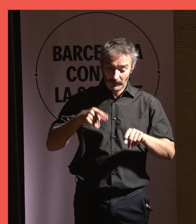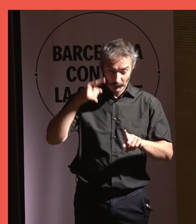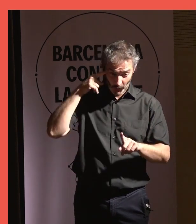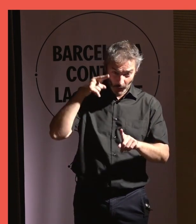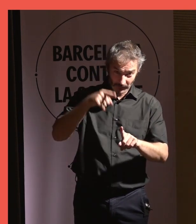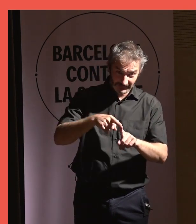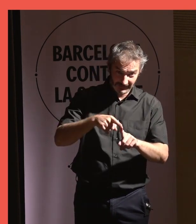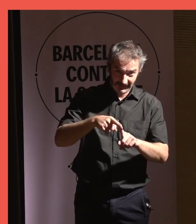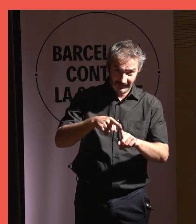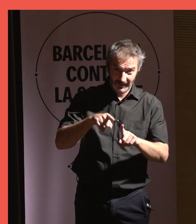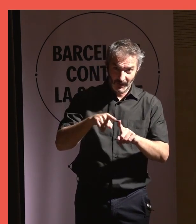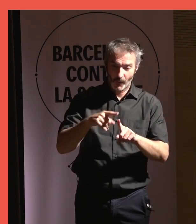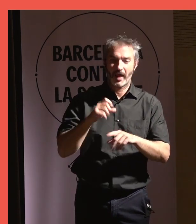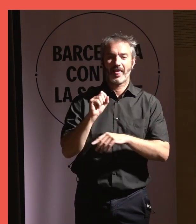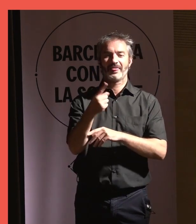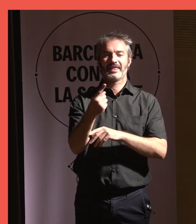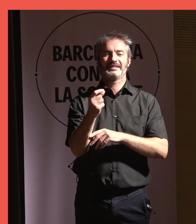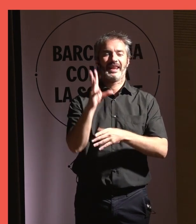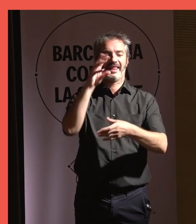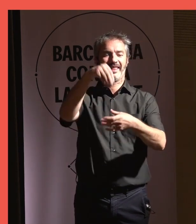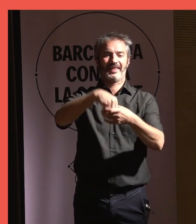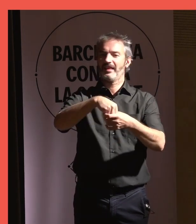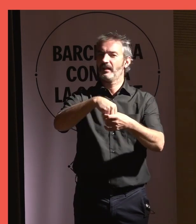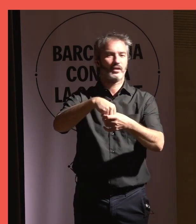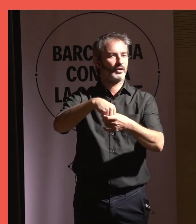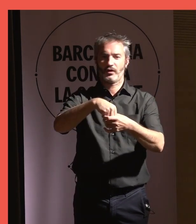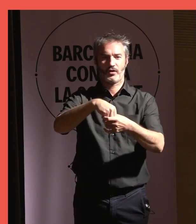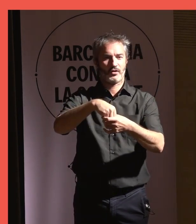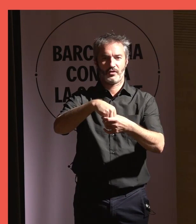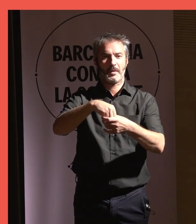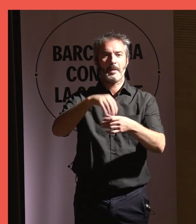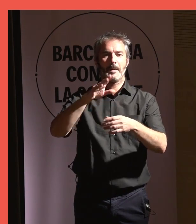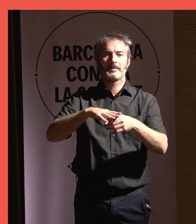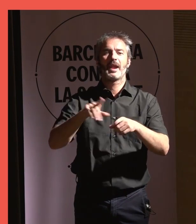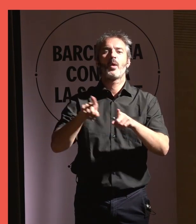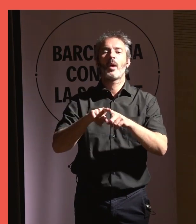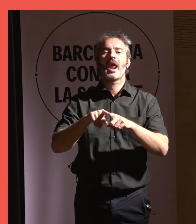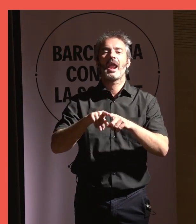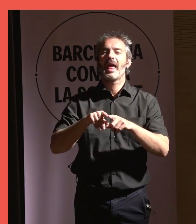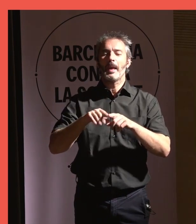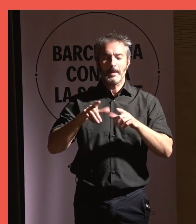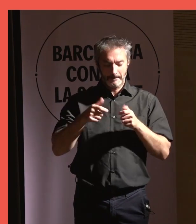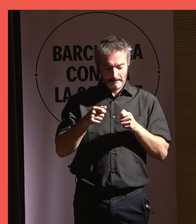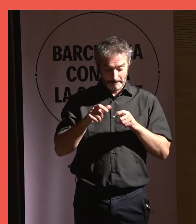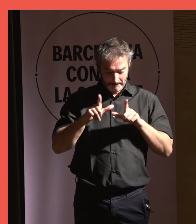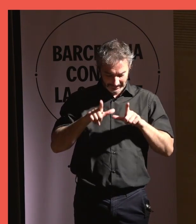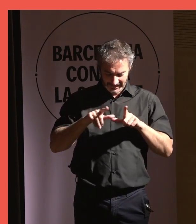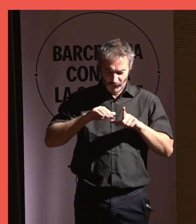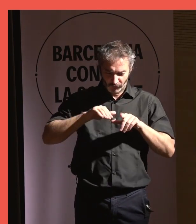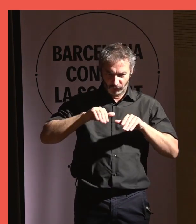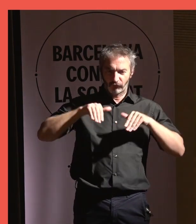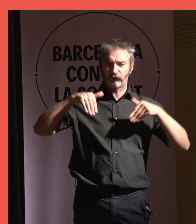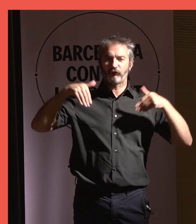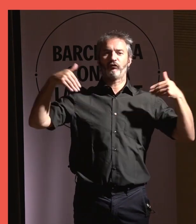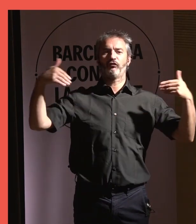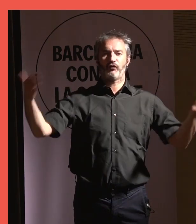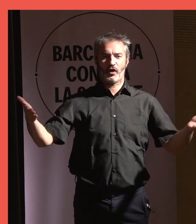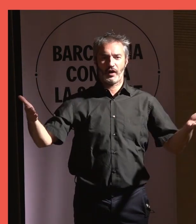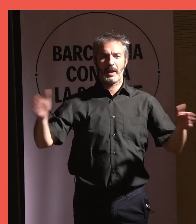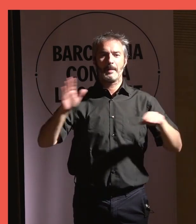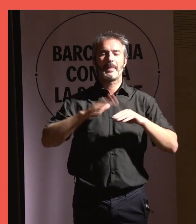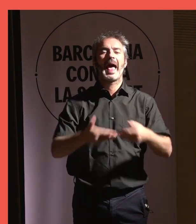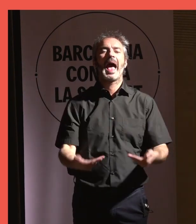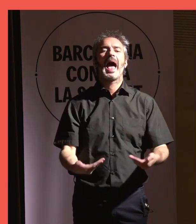quedar-se en l'àmbit digital, ha de servir per la vida fora de la pantalla. La tecnologia ha de servir per